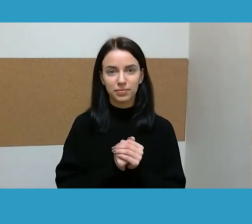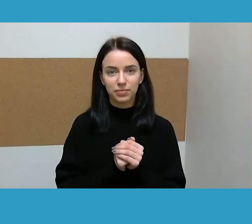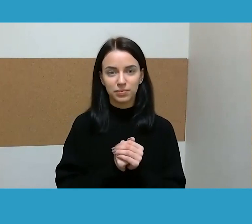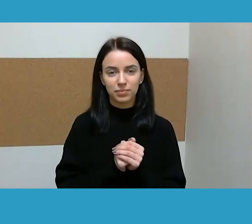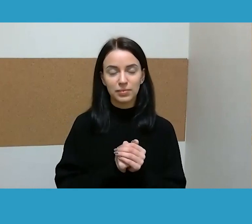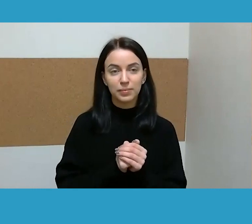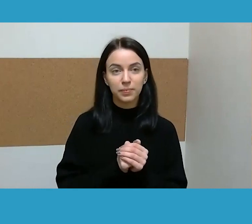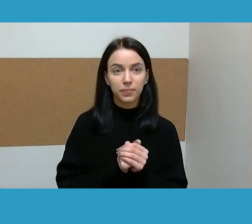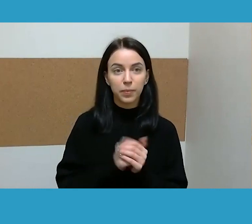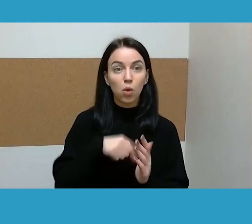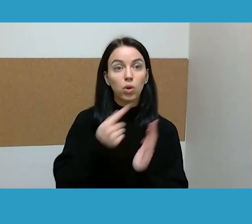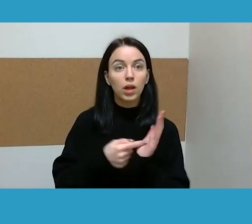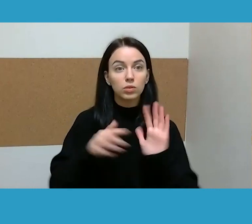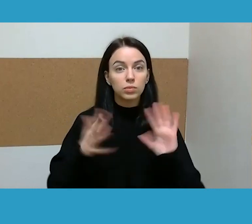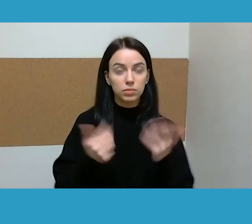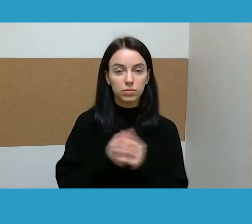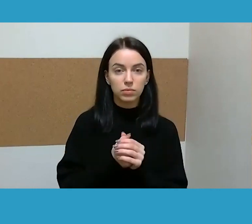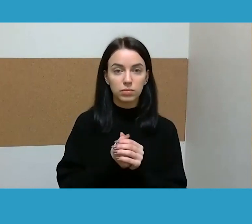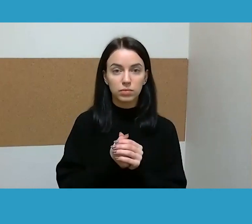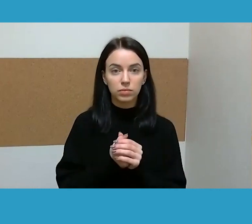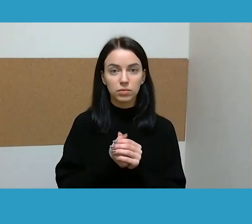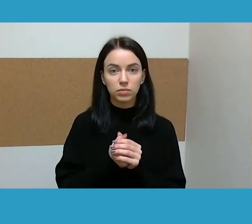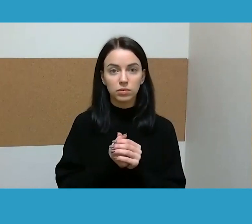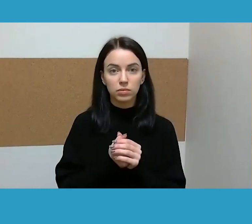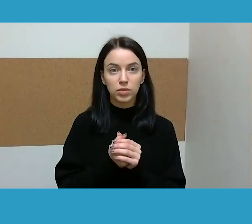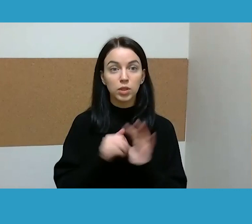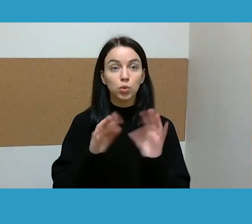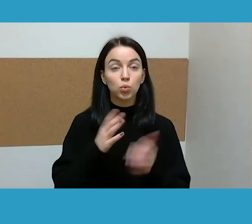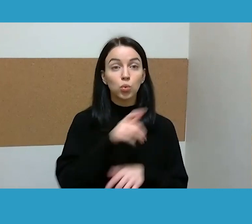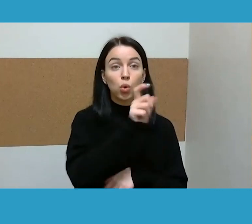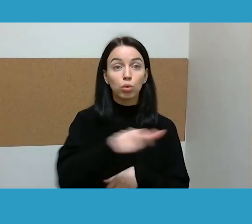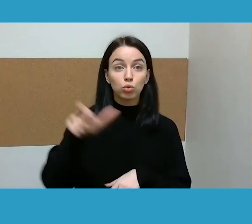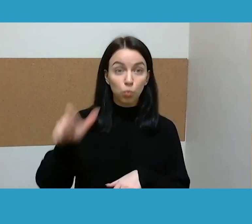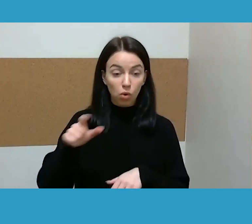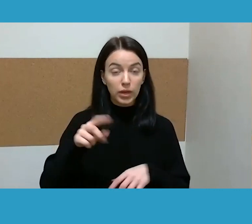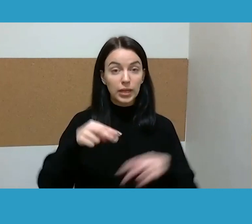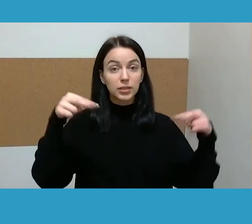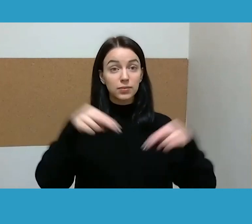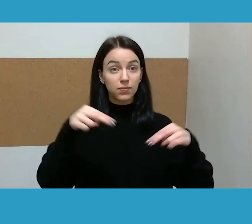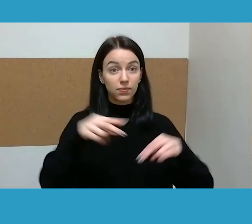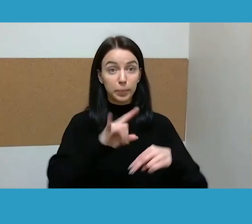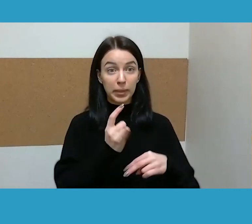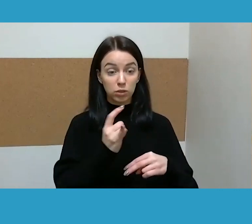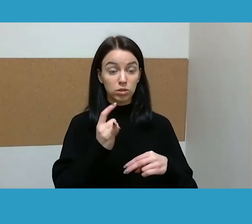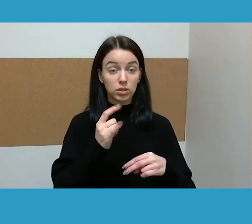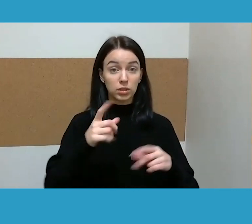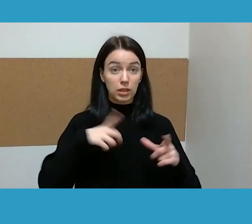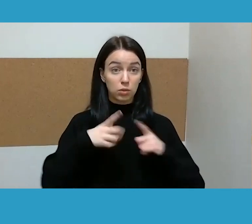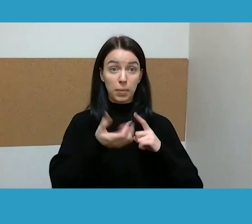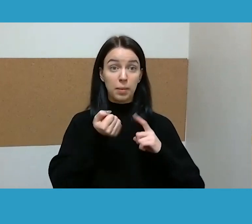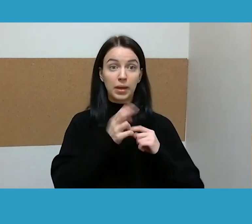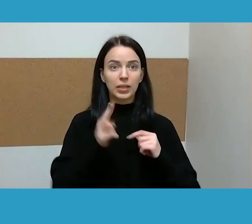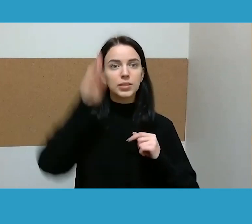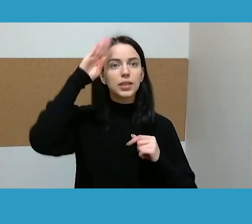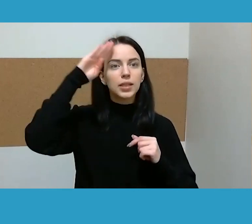vyrų buvo tarp visų asmenų, pasinaudojusių vaiko priežiūros atostogomis 2019 metais.